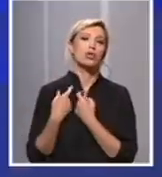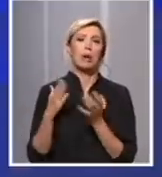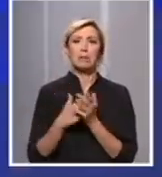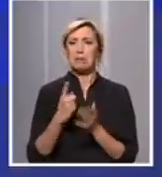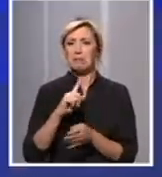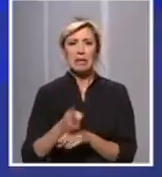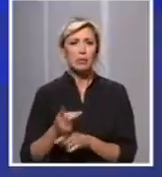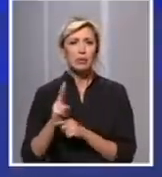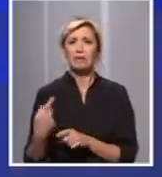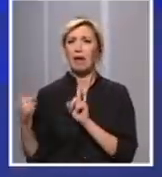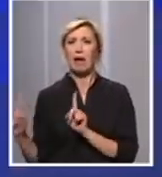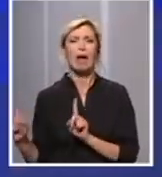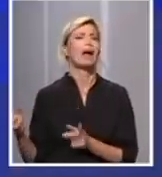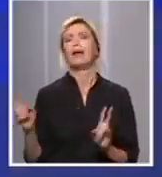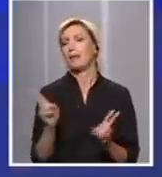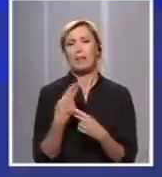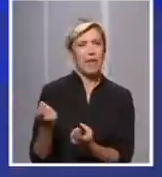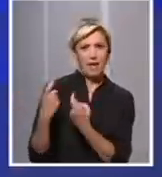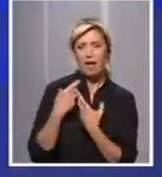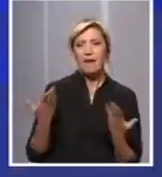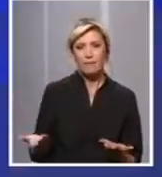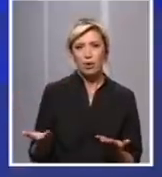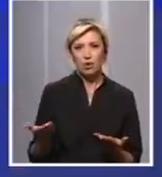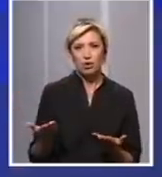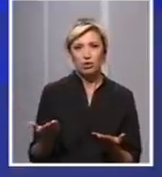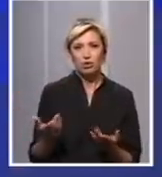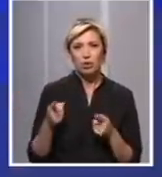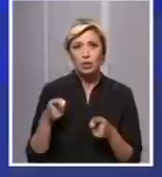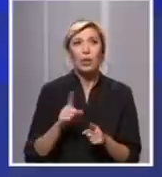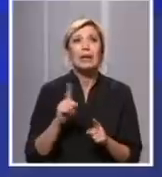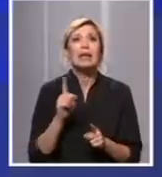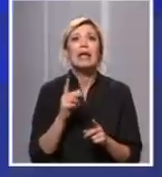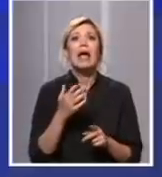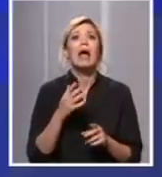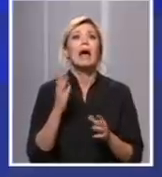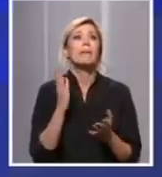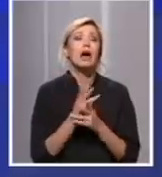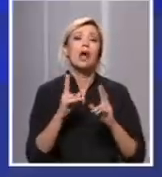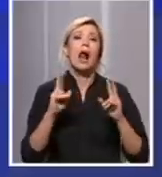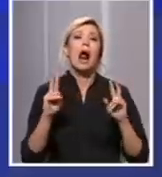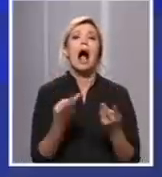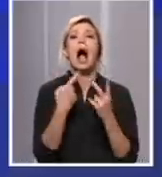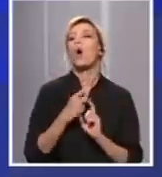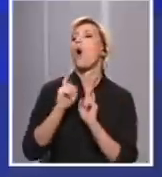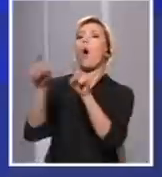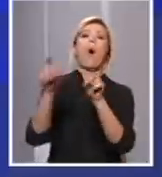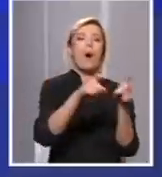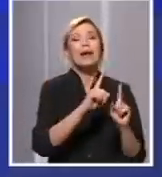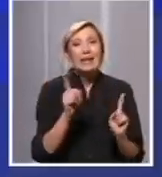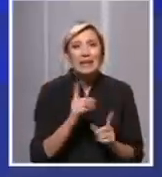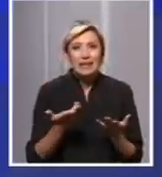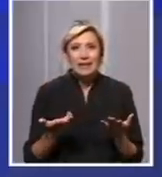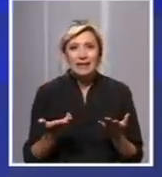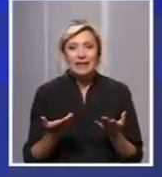odirujući na činjenjice da nije to baš tako ni jednostavno. Sa druge strane, da,